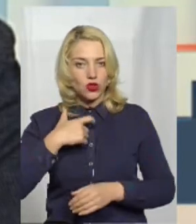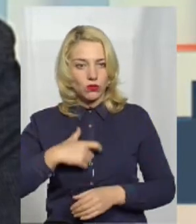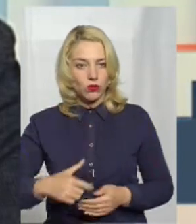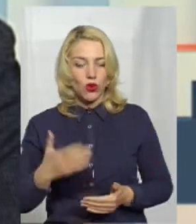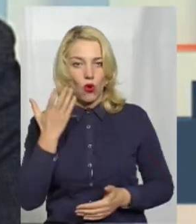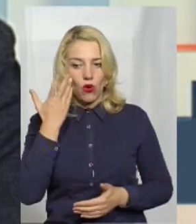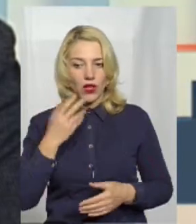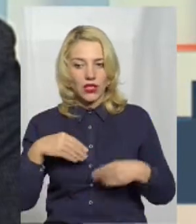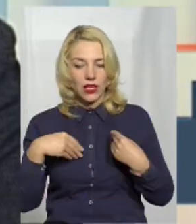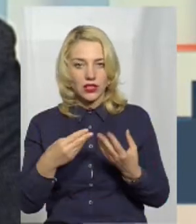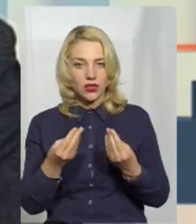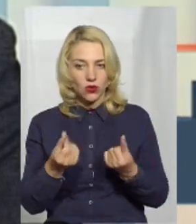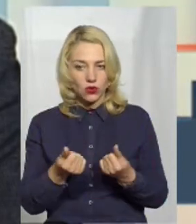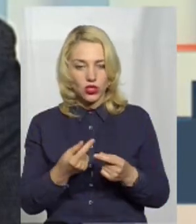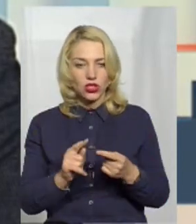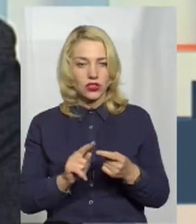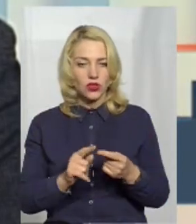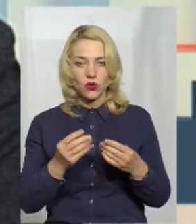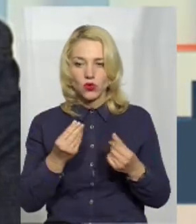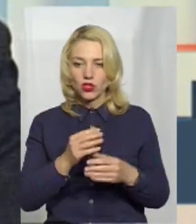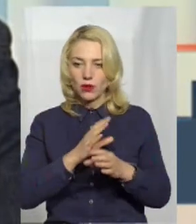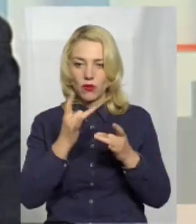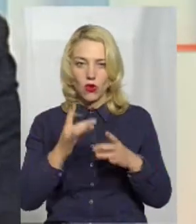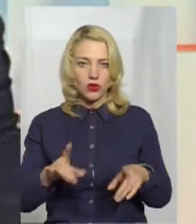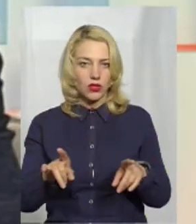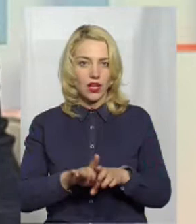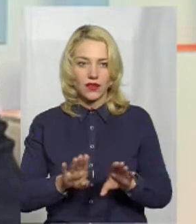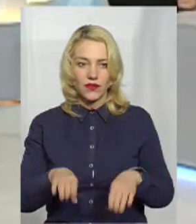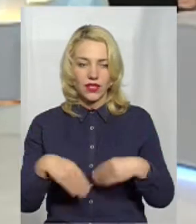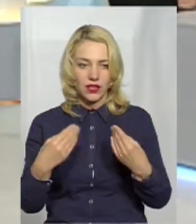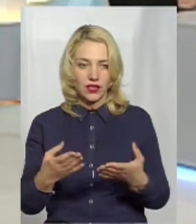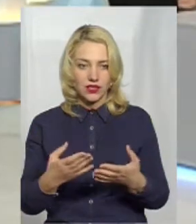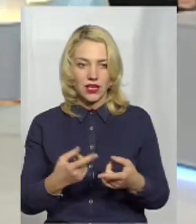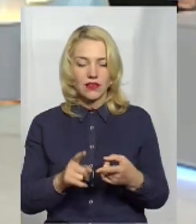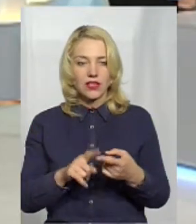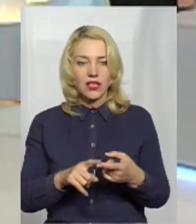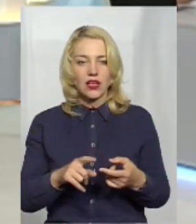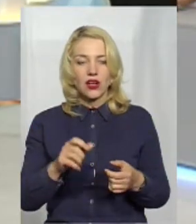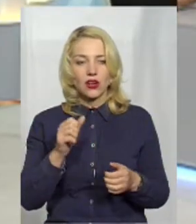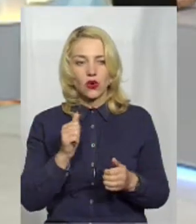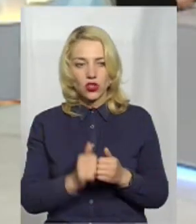кошти, ніхто не надає кошти просто так. Тобто, кожен... За гарні очі. Так, за гарні очі. Тобто,